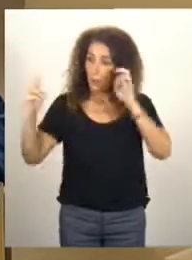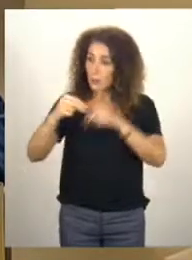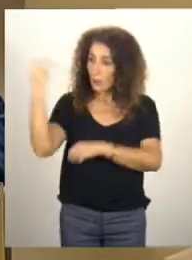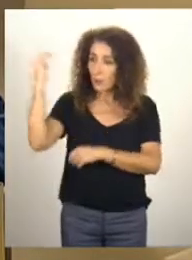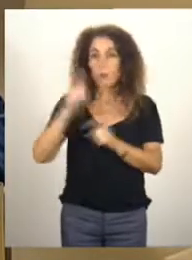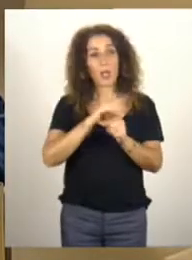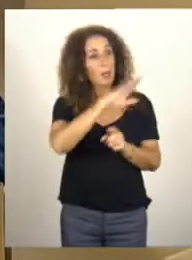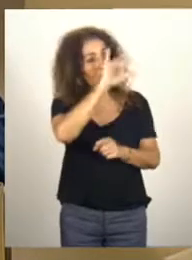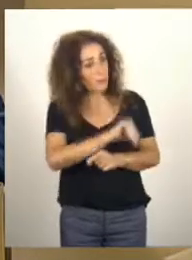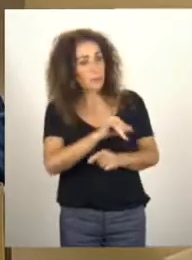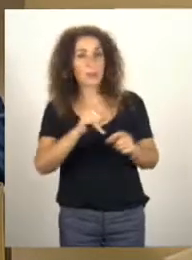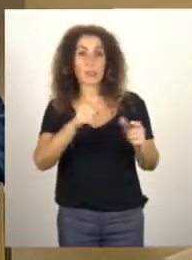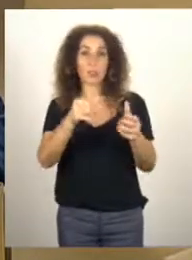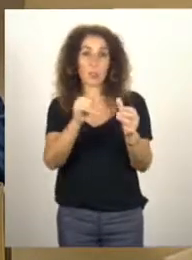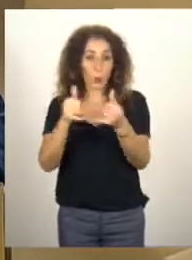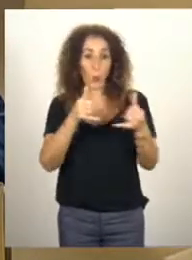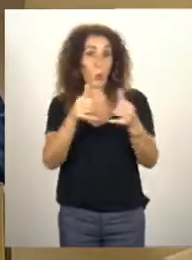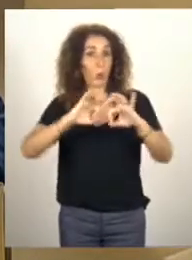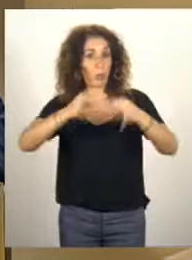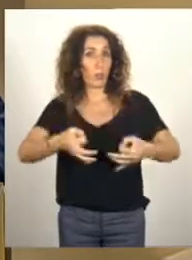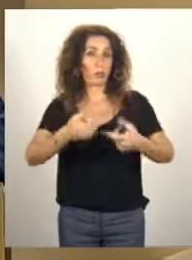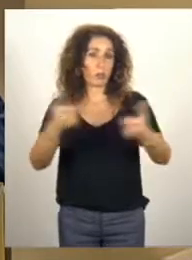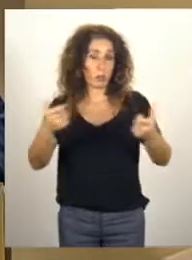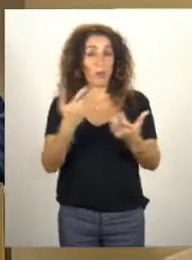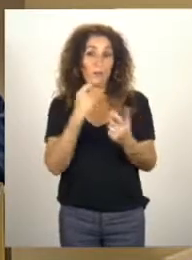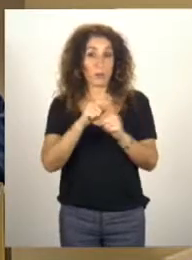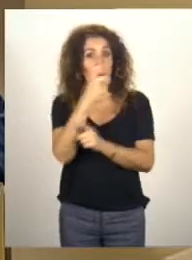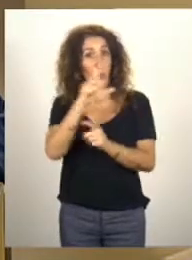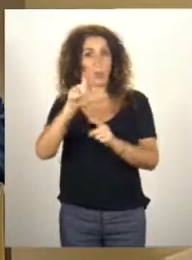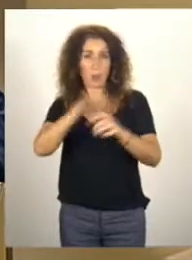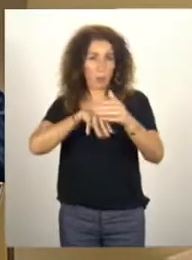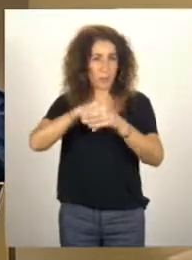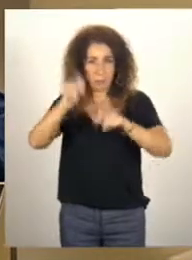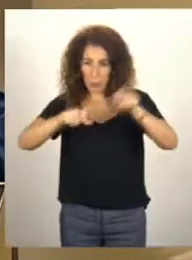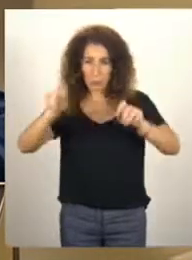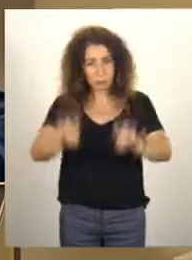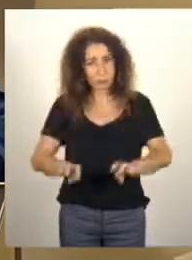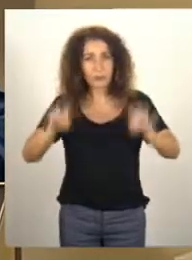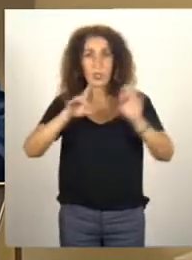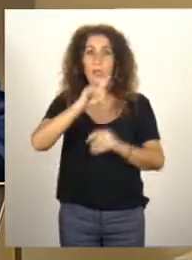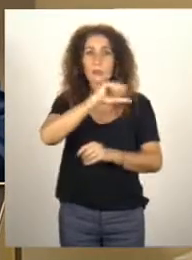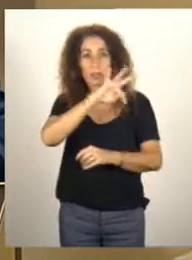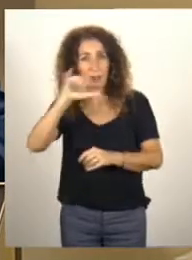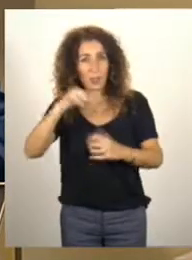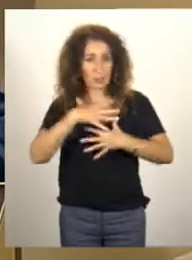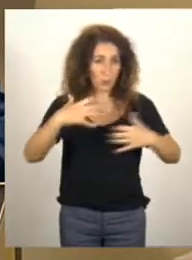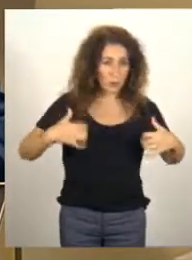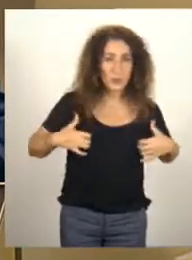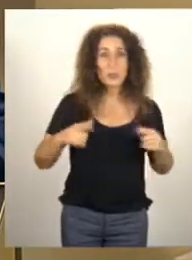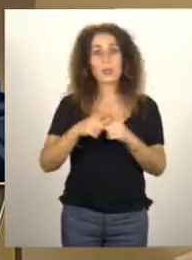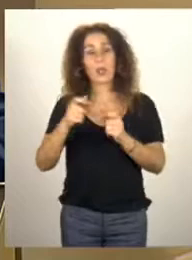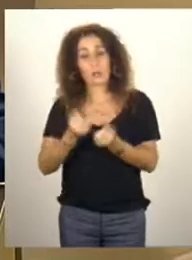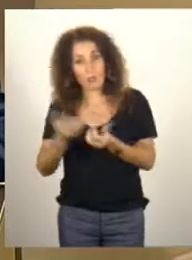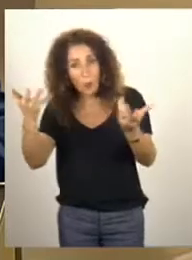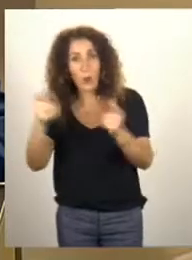et la Cour des comptes où nous avions eu à peu près 300 participants, des data scientists, des développeurs, des économistes